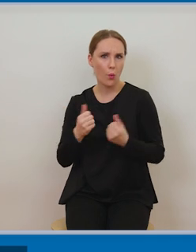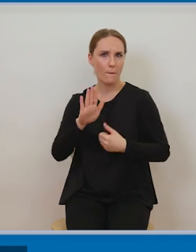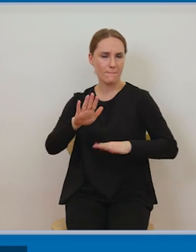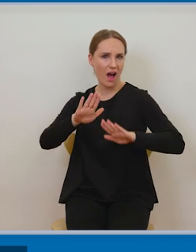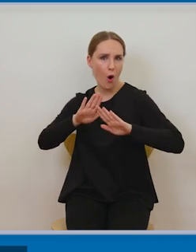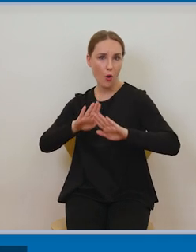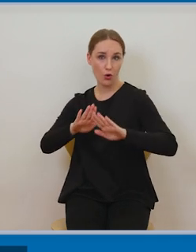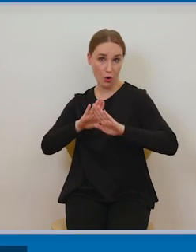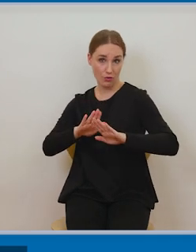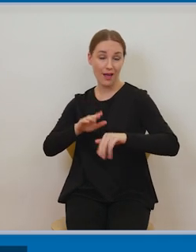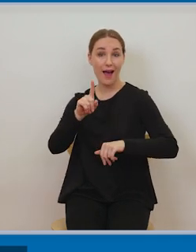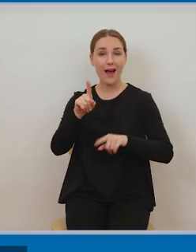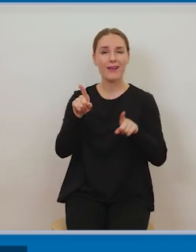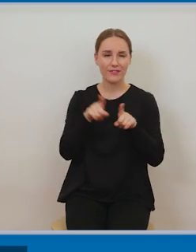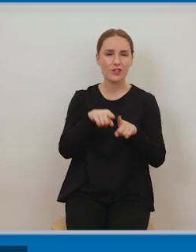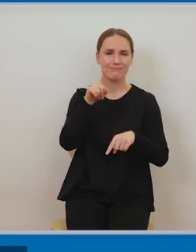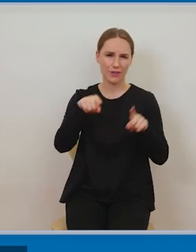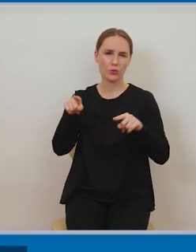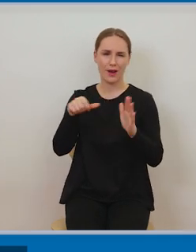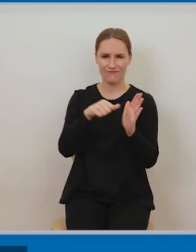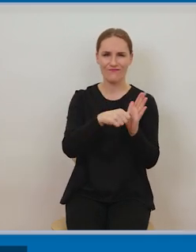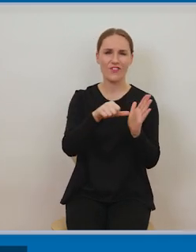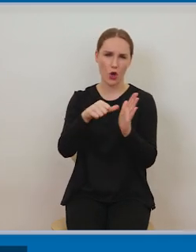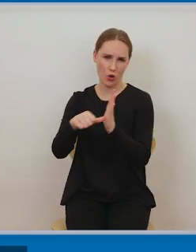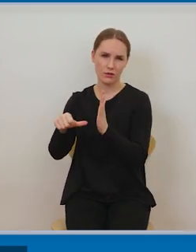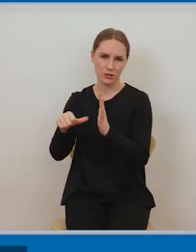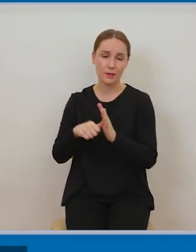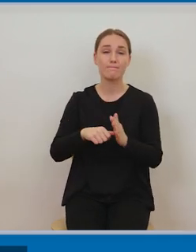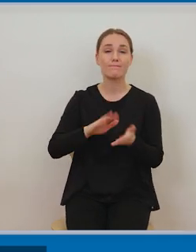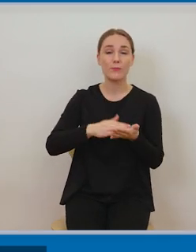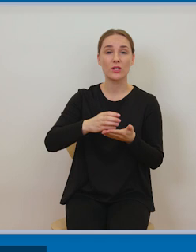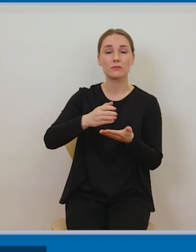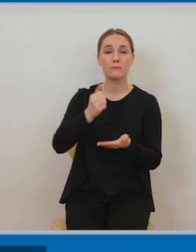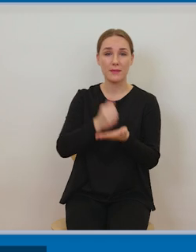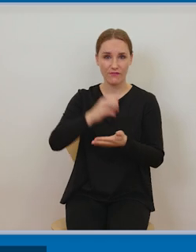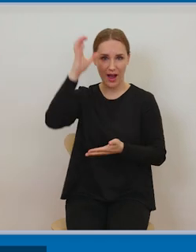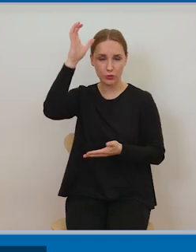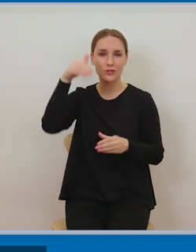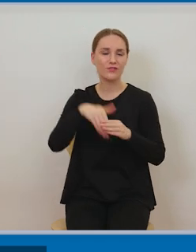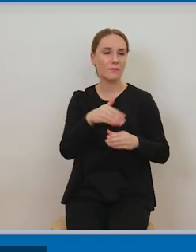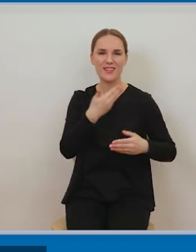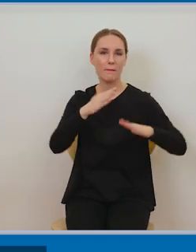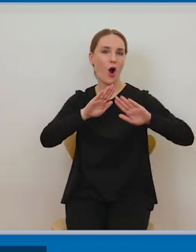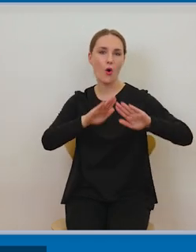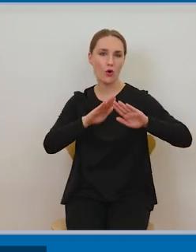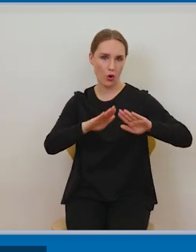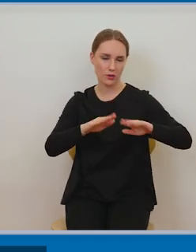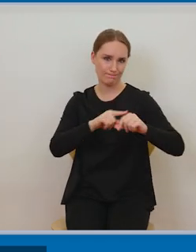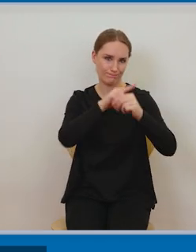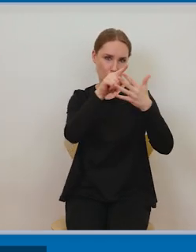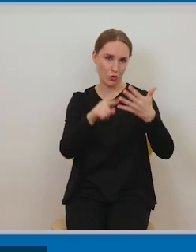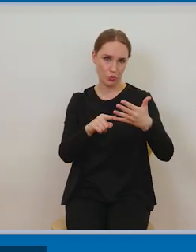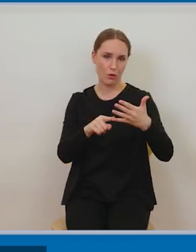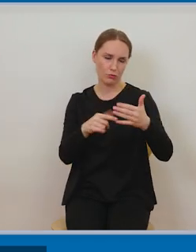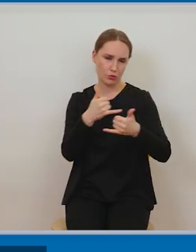Tymczasem prawo autorskie wyraźnie wyklucza z zakresu ochrony prawno-autorskiej i to należy zapamiętać. Takie